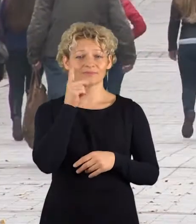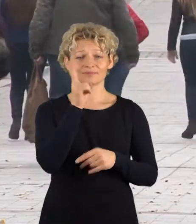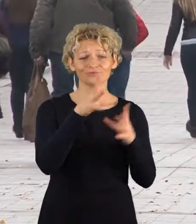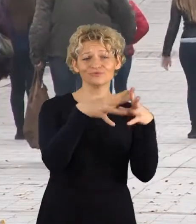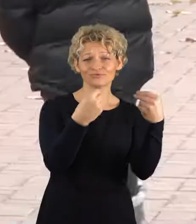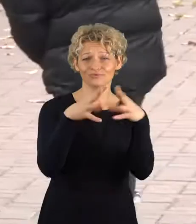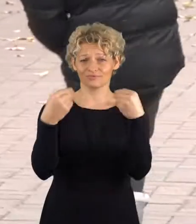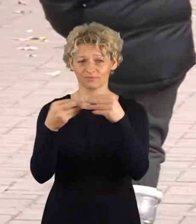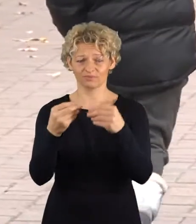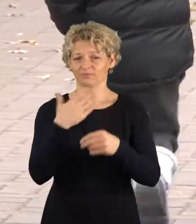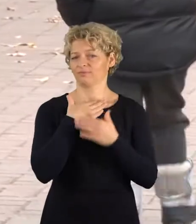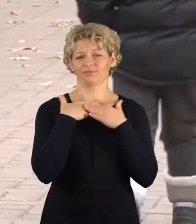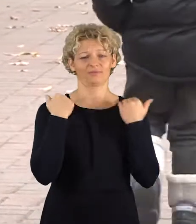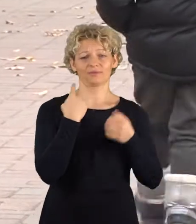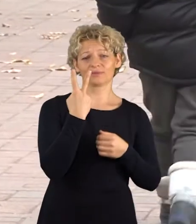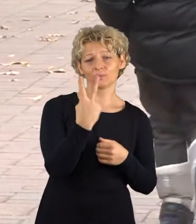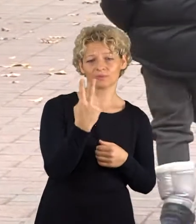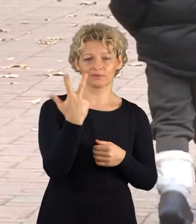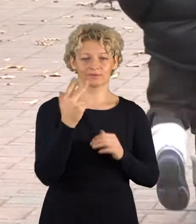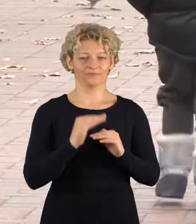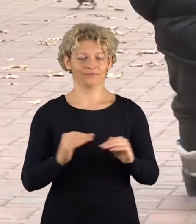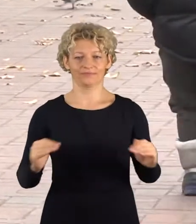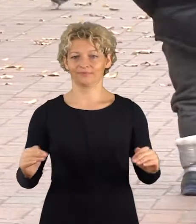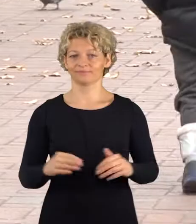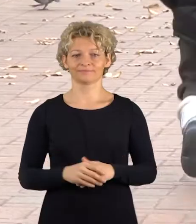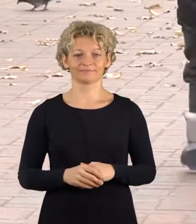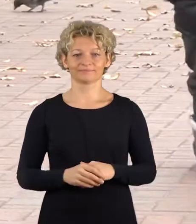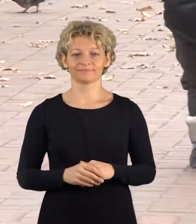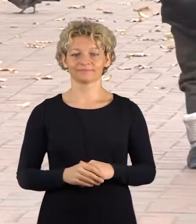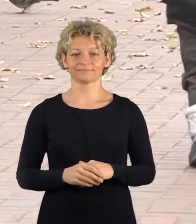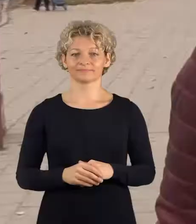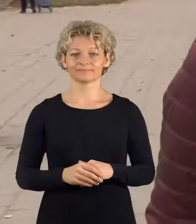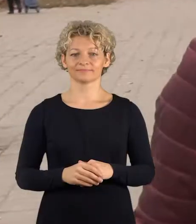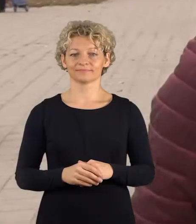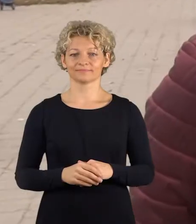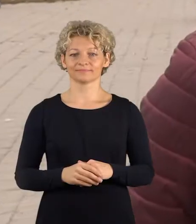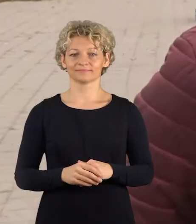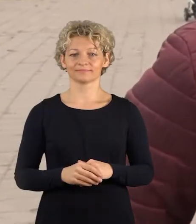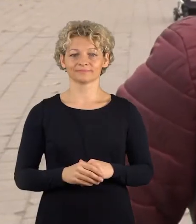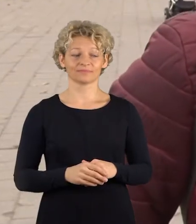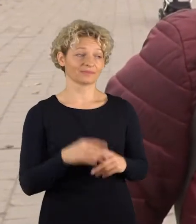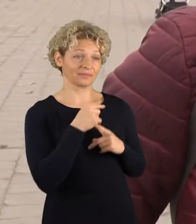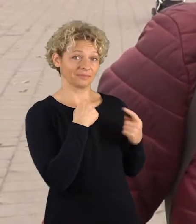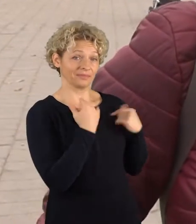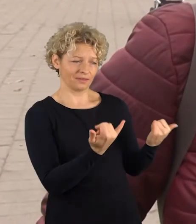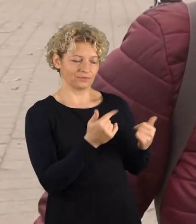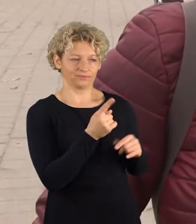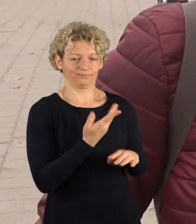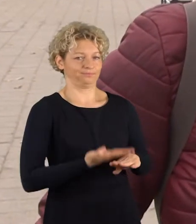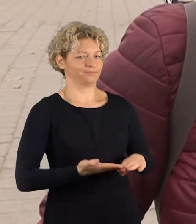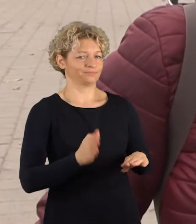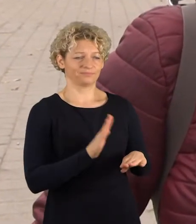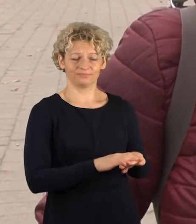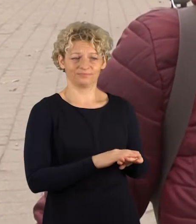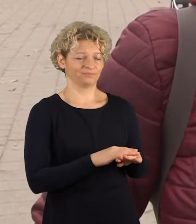ypač jauno šeimos įsitikinę, kad šiais laikais turėti daugiau nei du vaikus itin sudėtinga. Šiais laikais yra aš tikrųjų sunku turėti augie vaikės